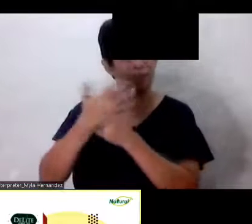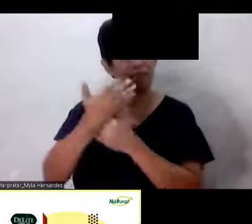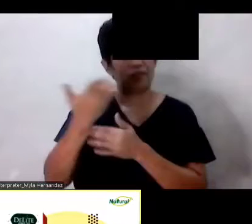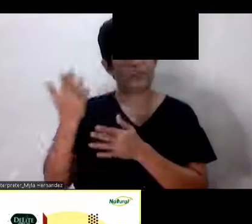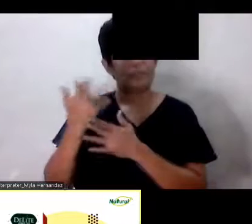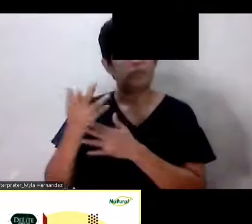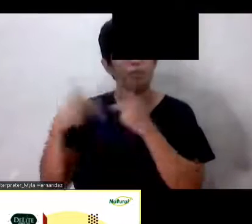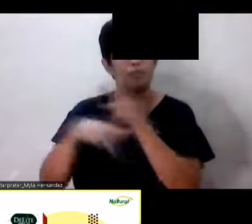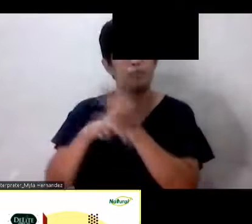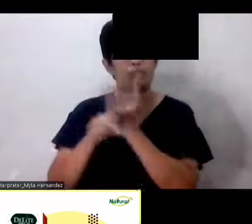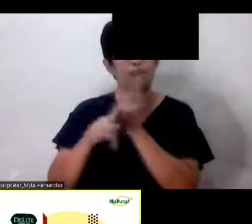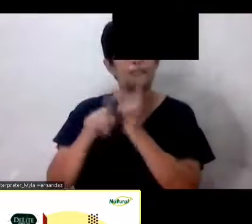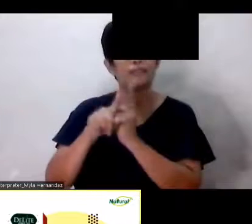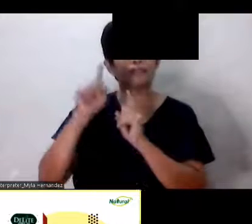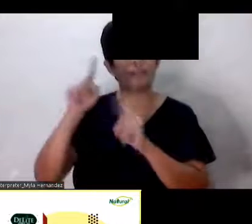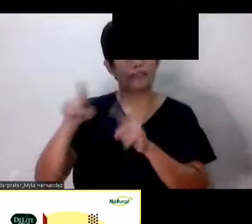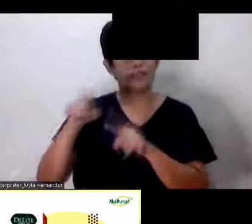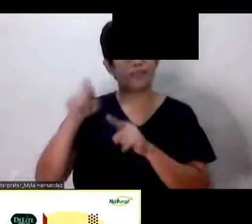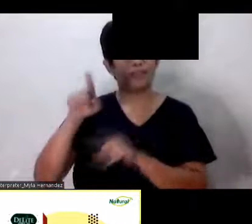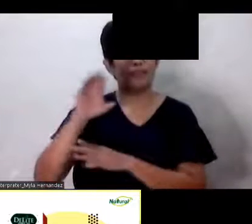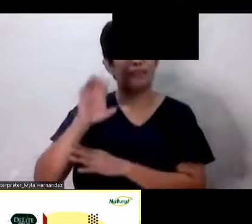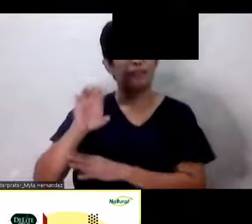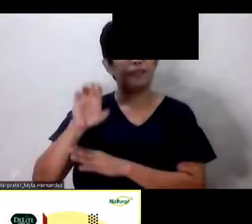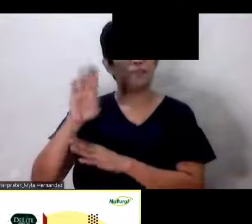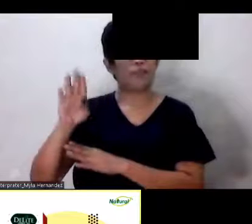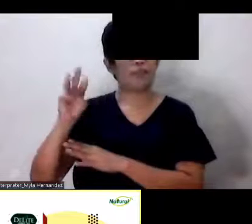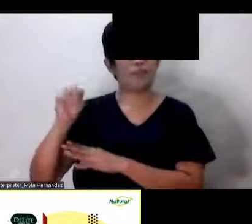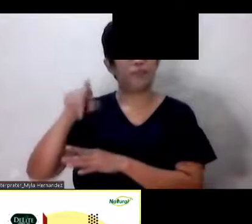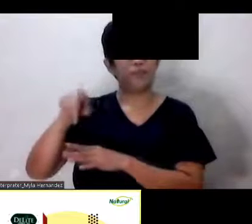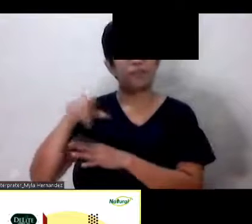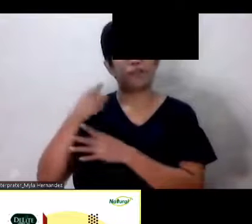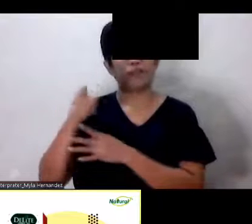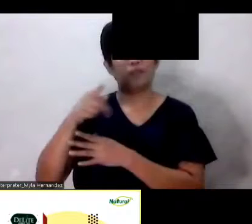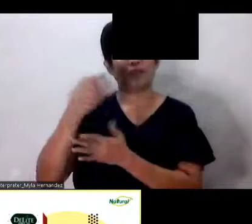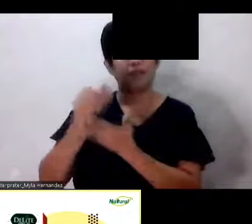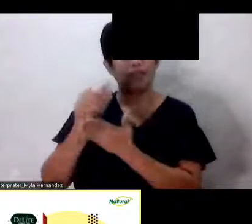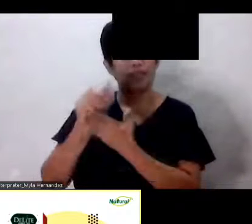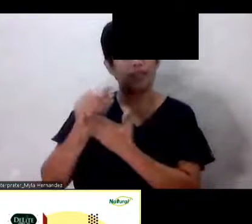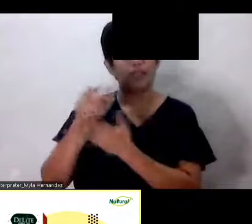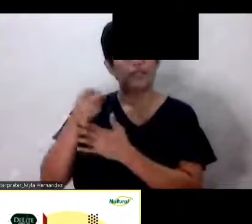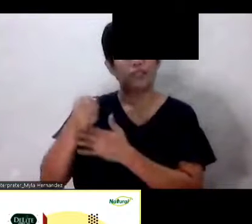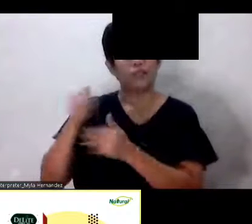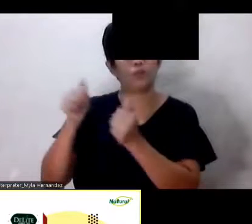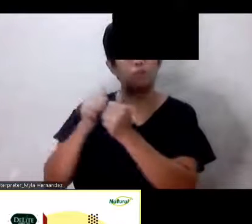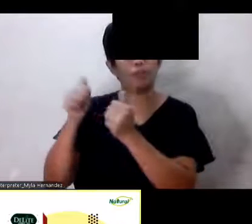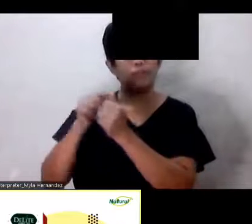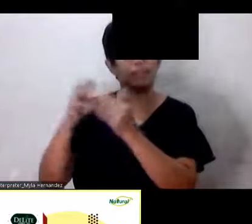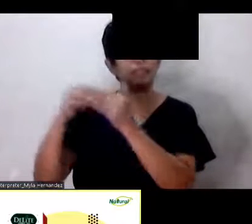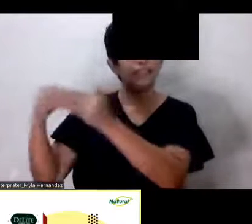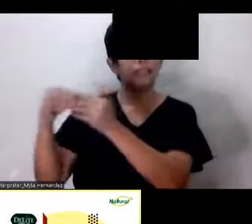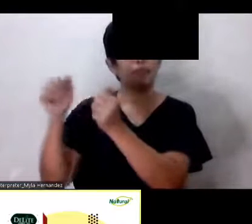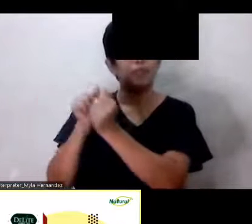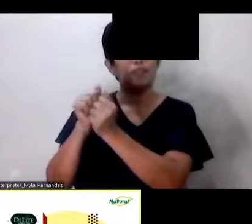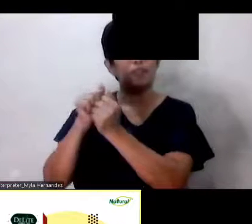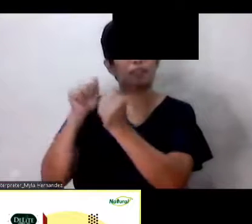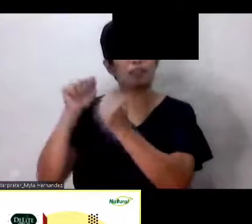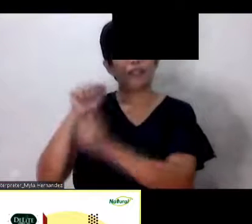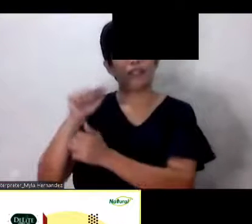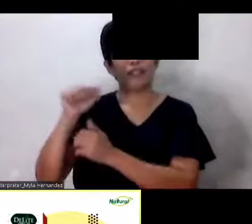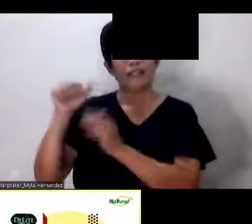tayo Ng CVM Credit and Finance Sa pangungunan Ng kanilang attorney Julie Aquitania Para